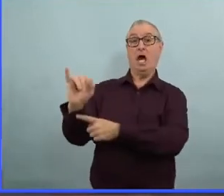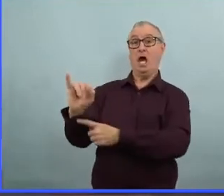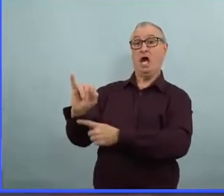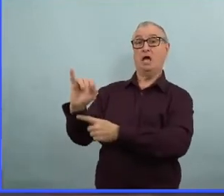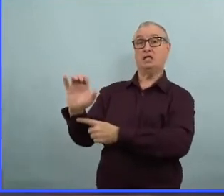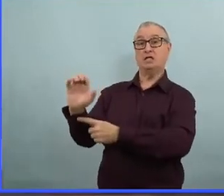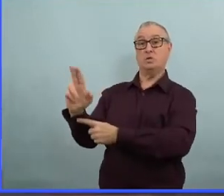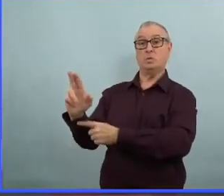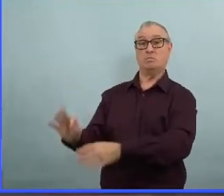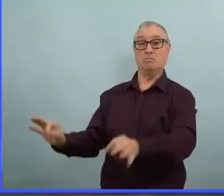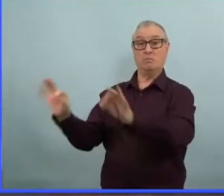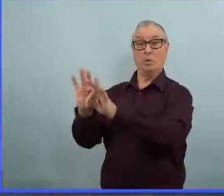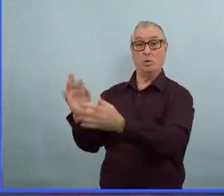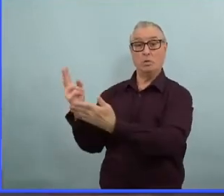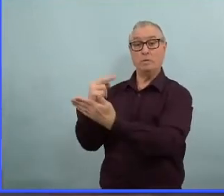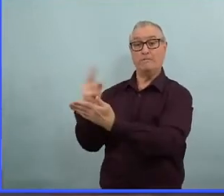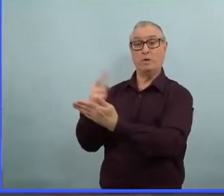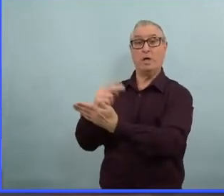vaccination.